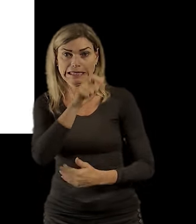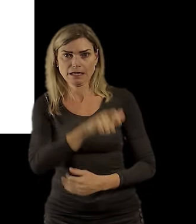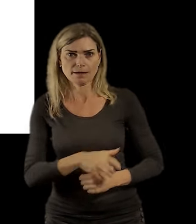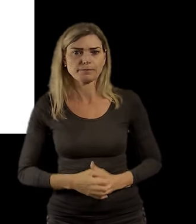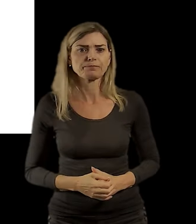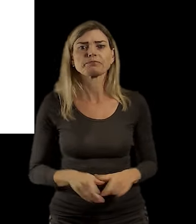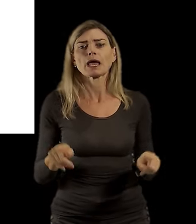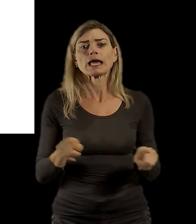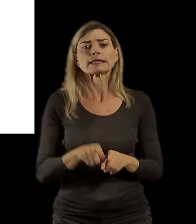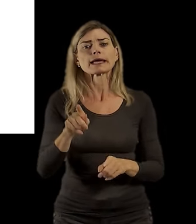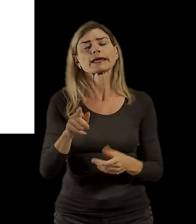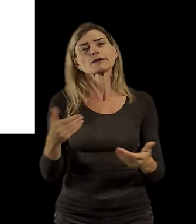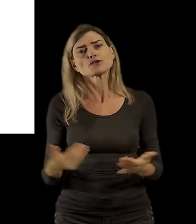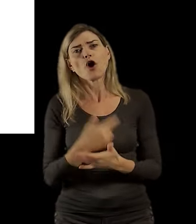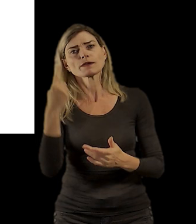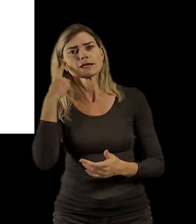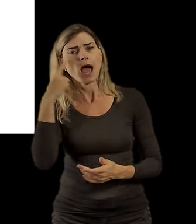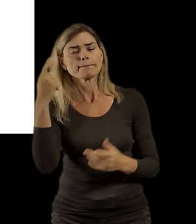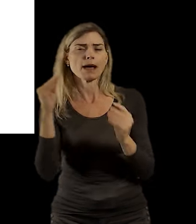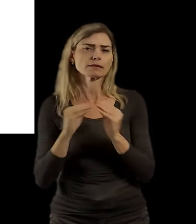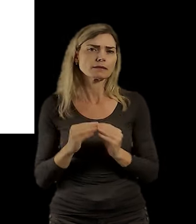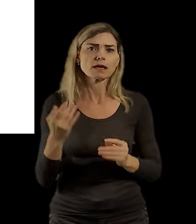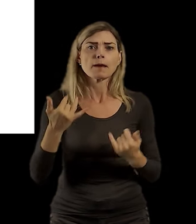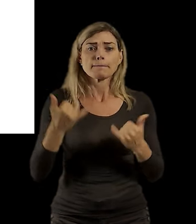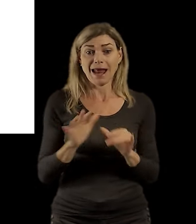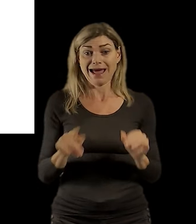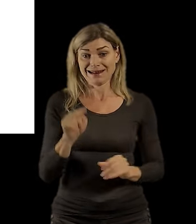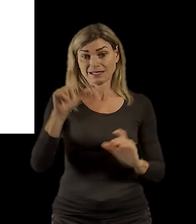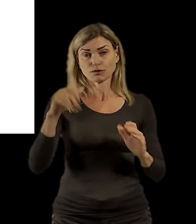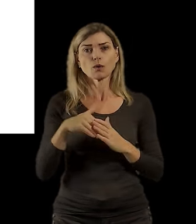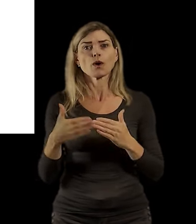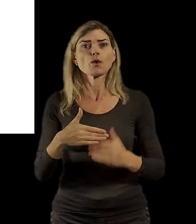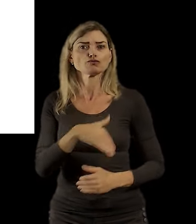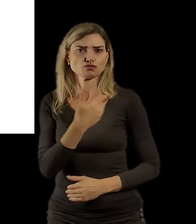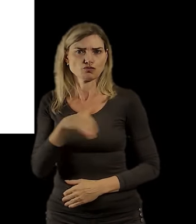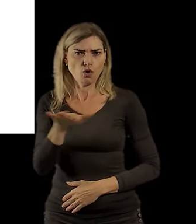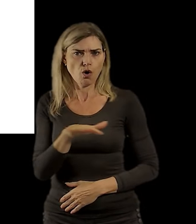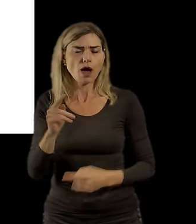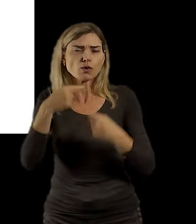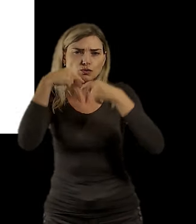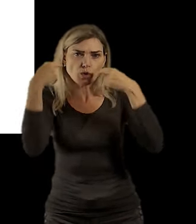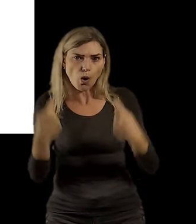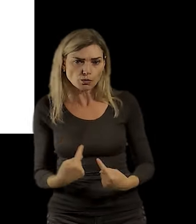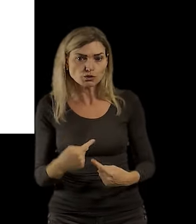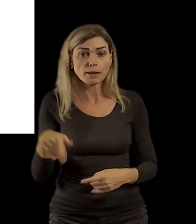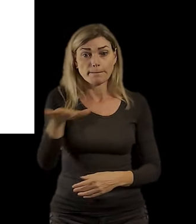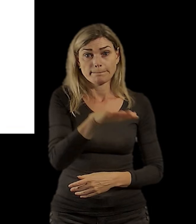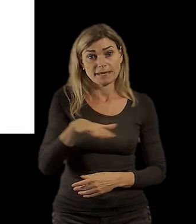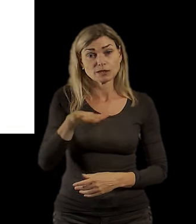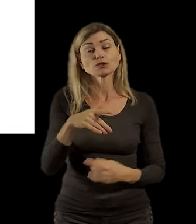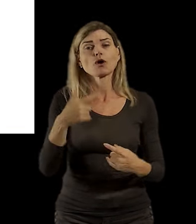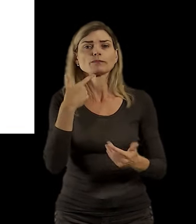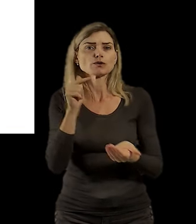možná ne, až tak nový koncept, tohle je teda konkrétně na Praze 10, pilotní projekt, nejdřív jako školní plácek, který bude nějak